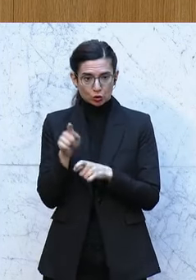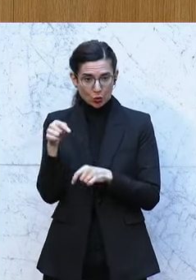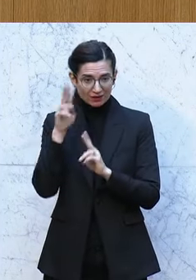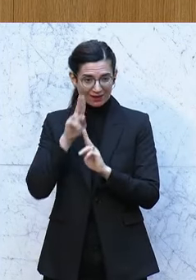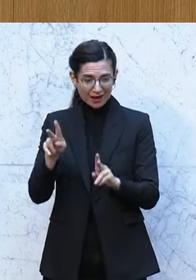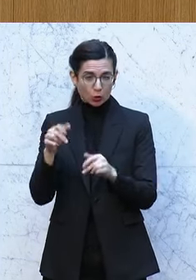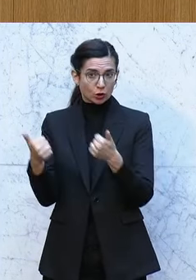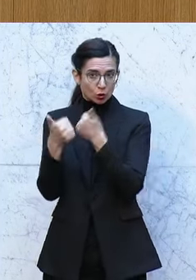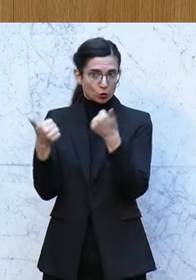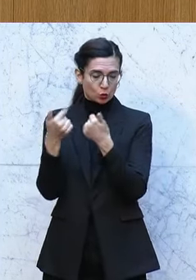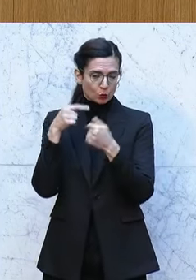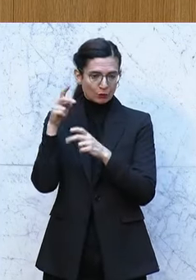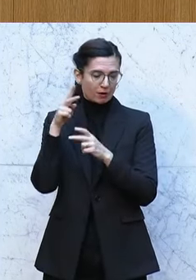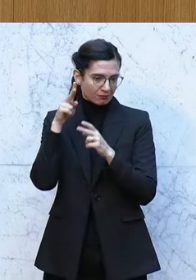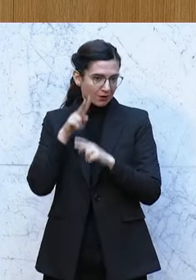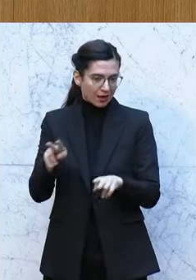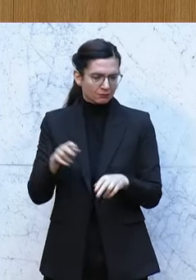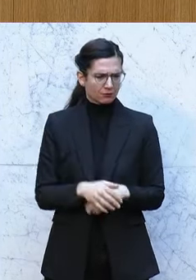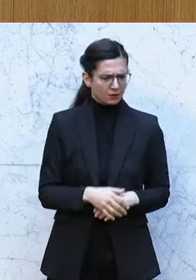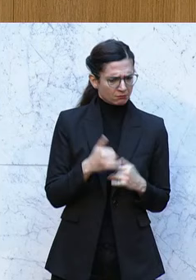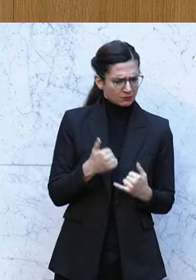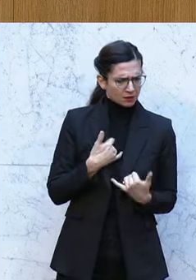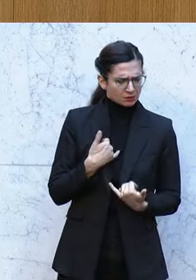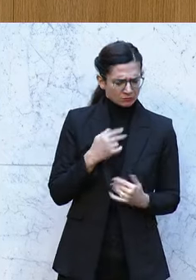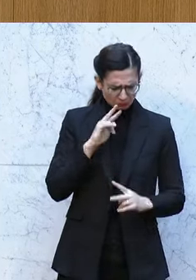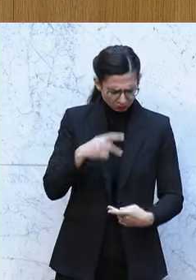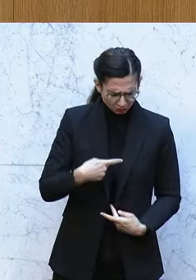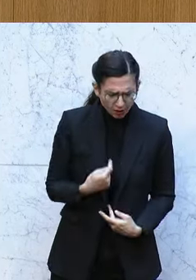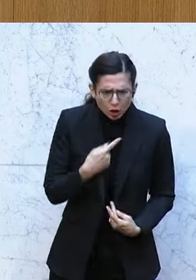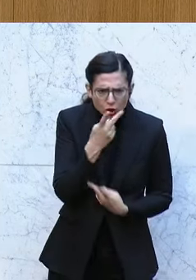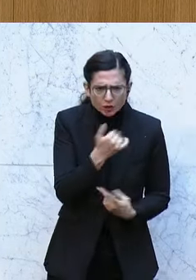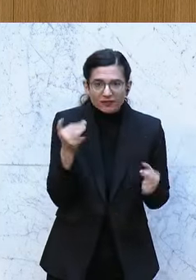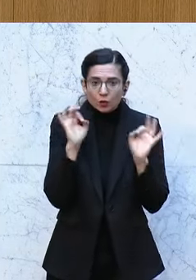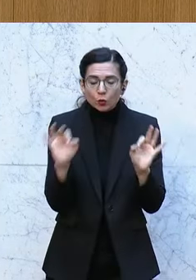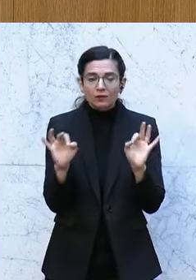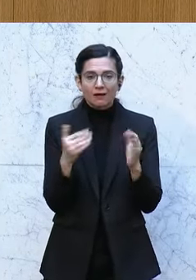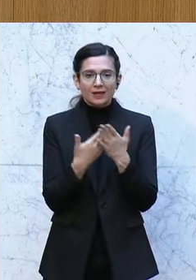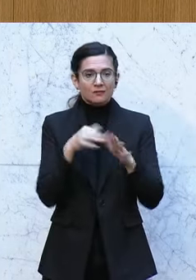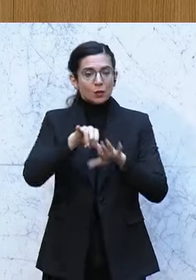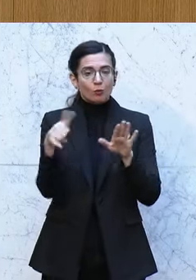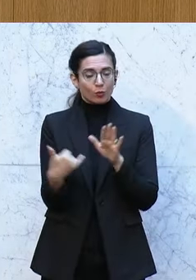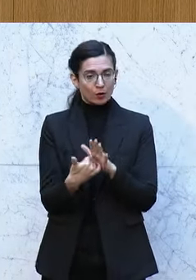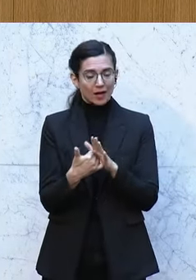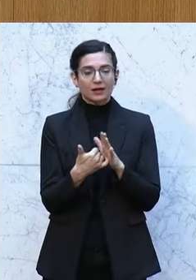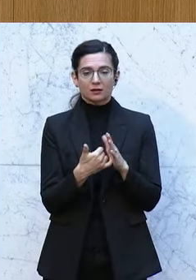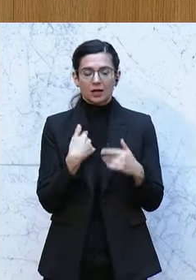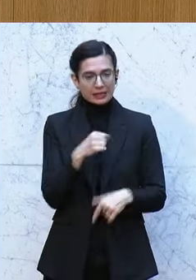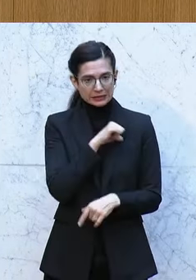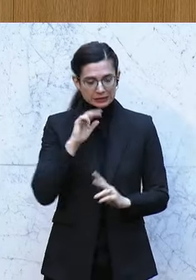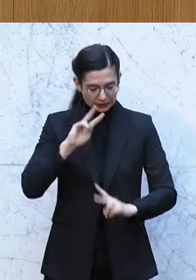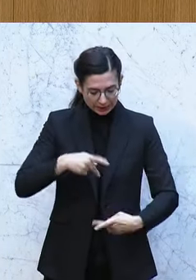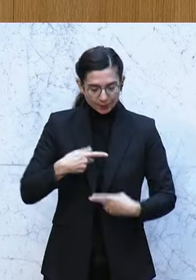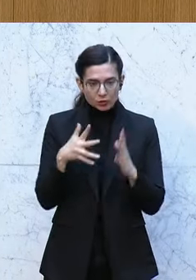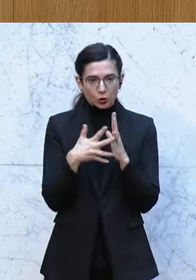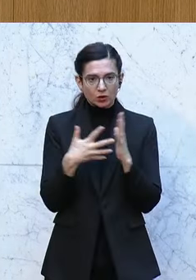Finanzverwaltung gesagt, da schauen wir uns selber an, wie gut wir sind und haben hier ein Projekt gehabt, wo sie sich selber kontrollieren